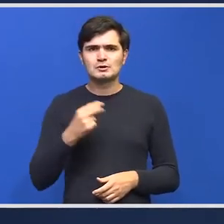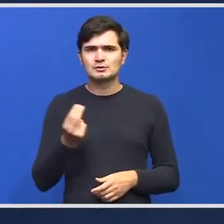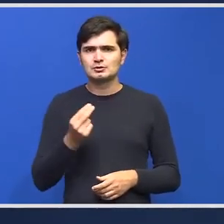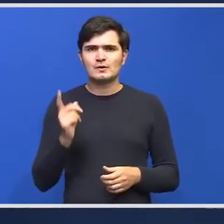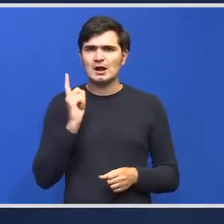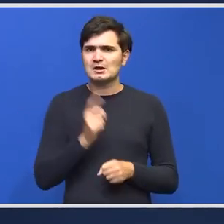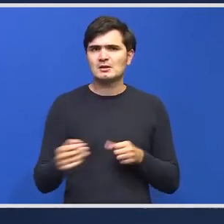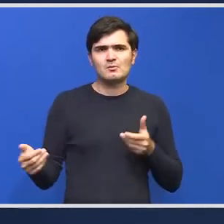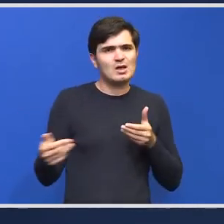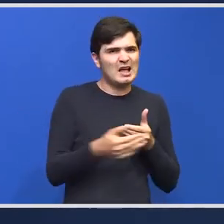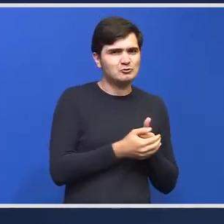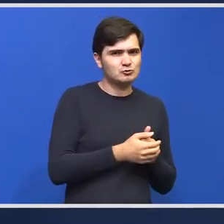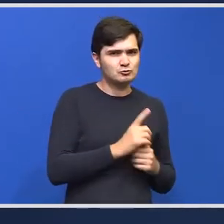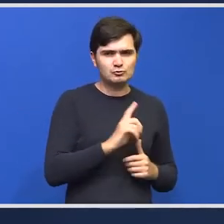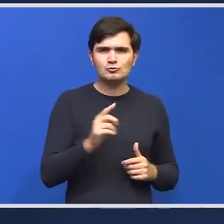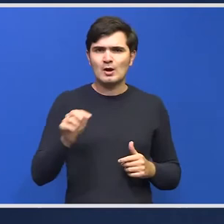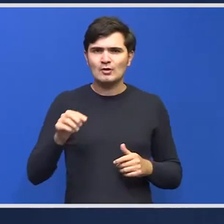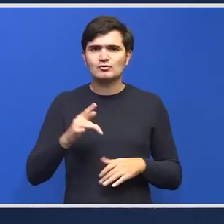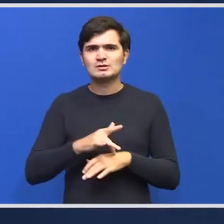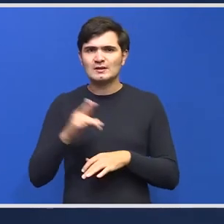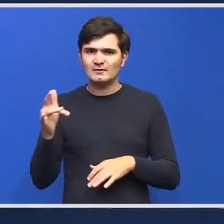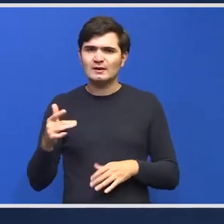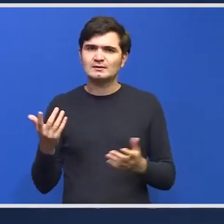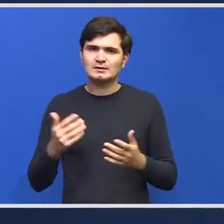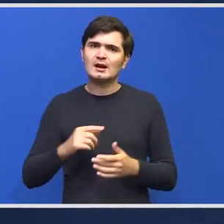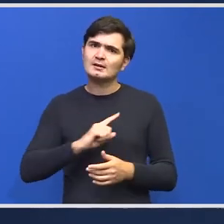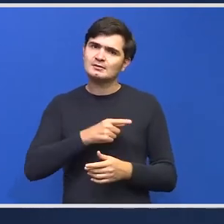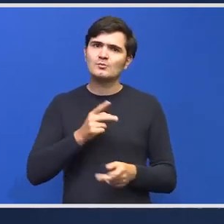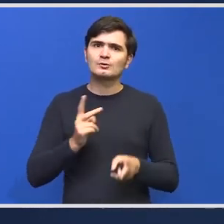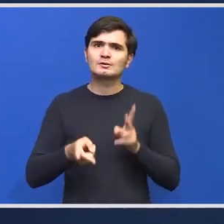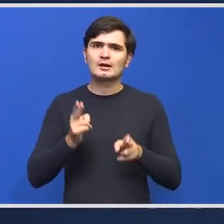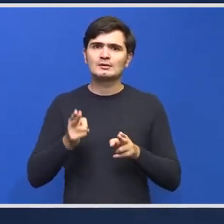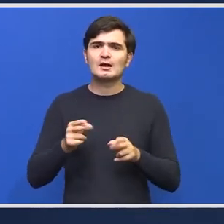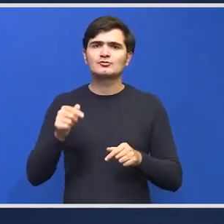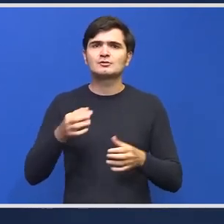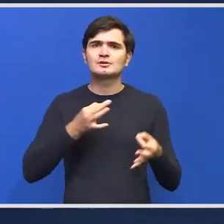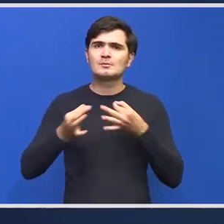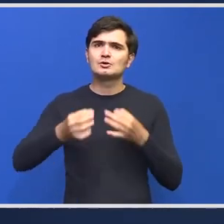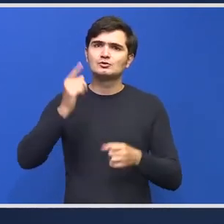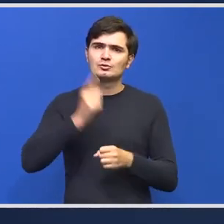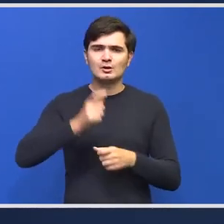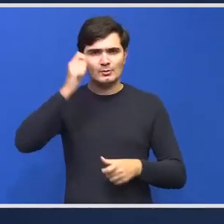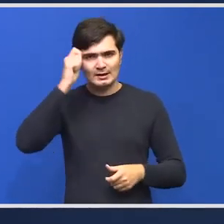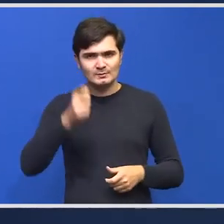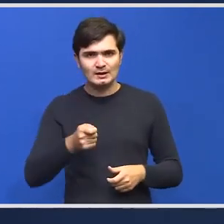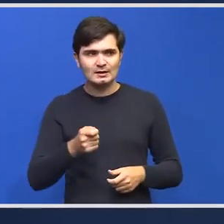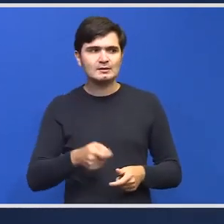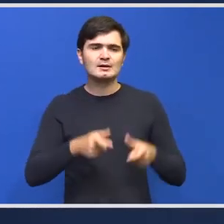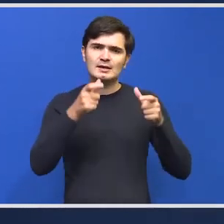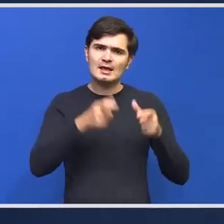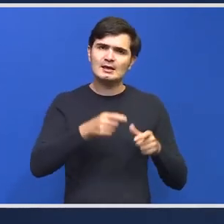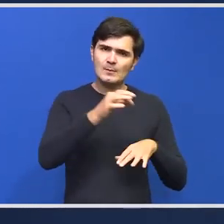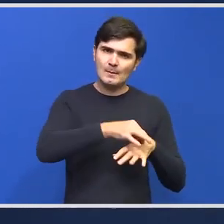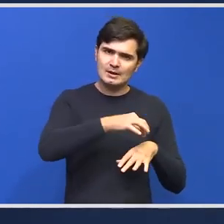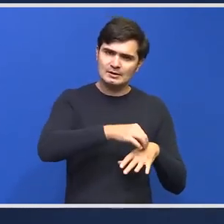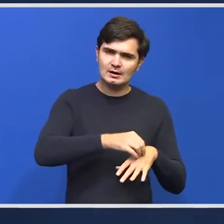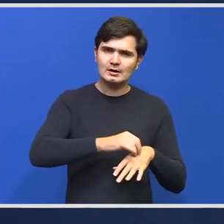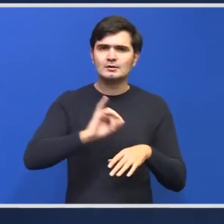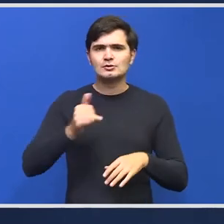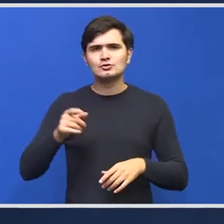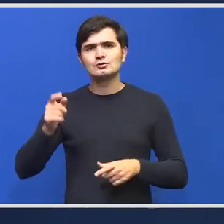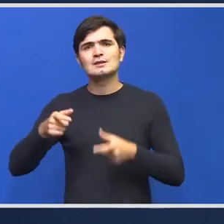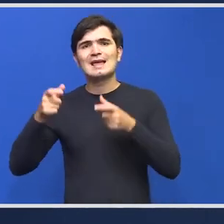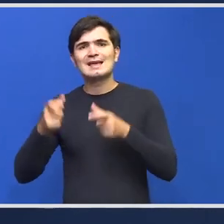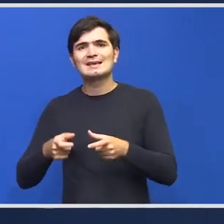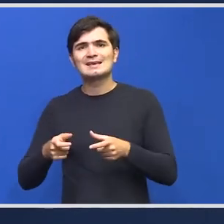ascuns supreși sunt infecții care se tratează sunt măsuri care trebuie respectate atât de echipele medicale cât și de